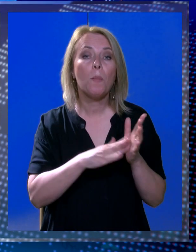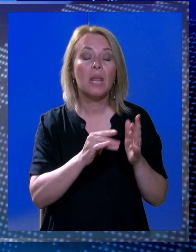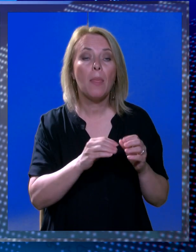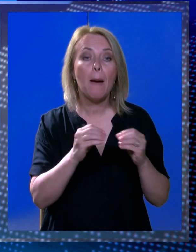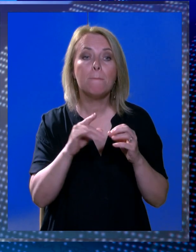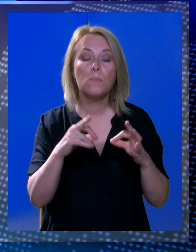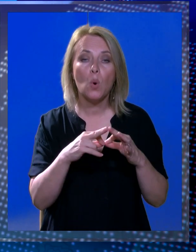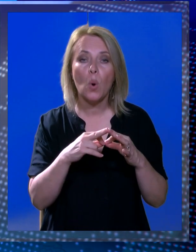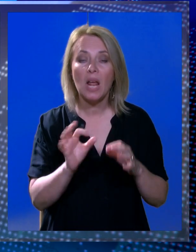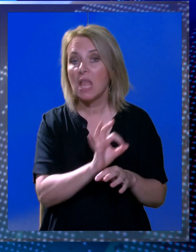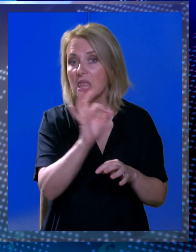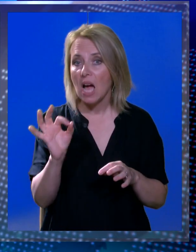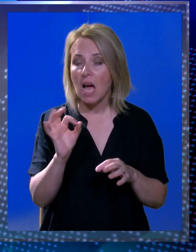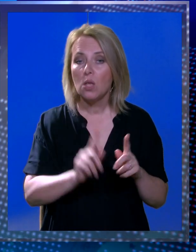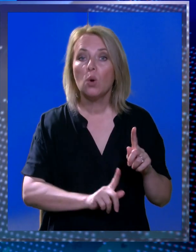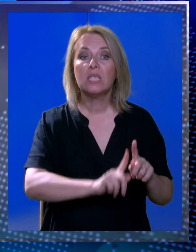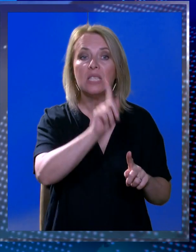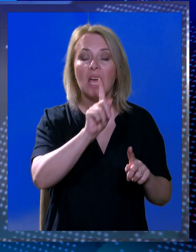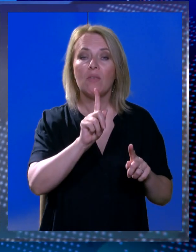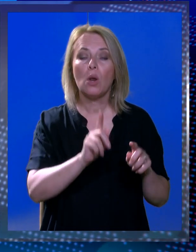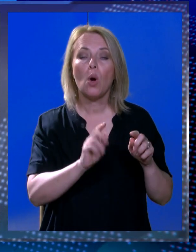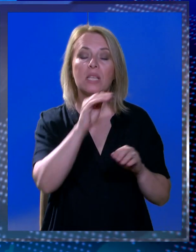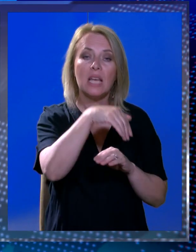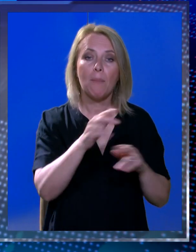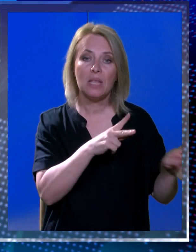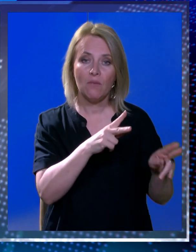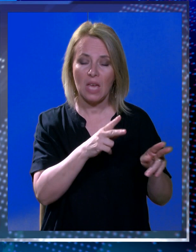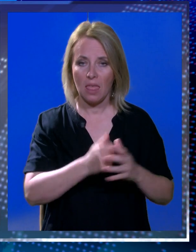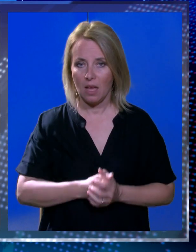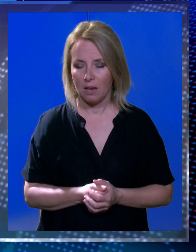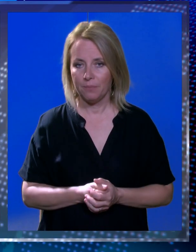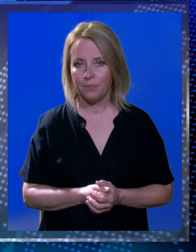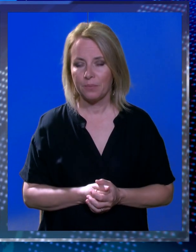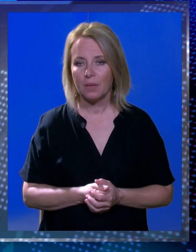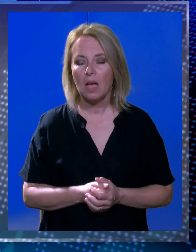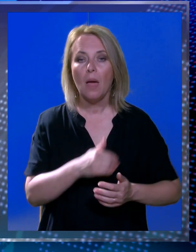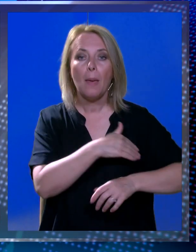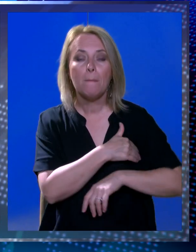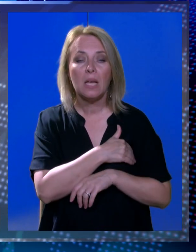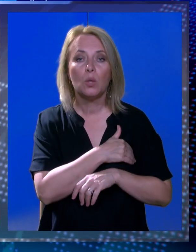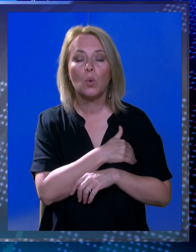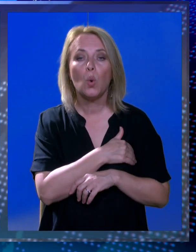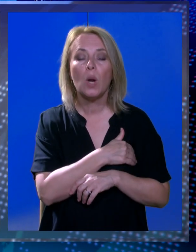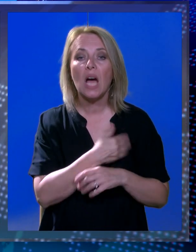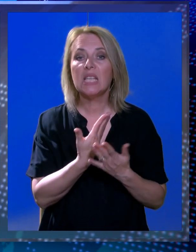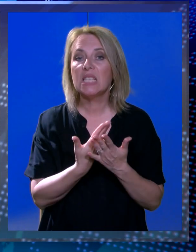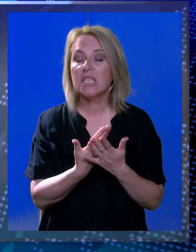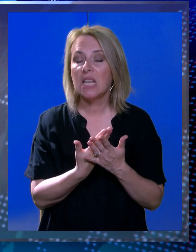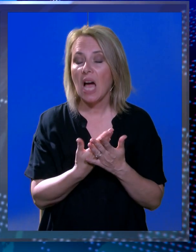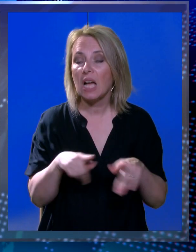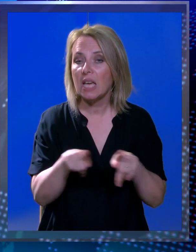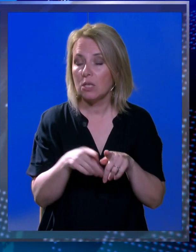posebno u noći ujutro a danju će biti sjeverozapadnog uz obalu mjestimice jugozapadnog vjetra temperatura zraka